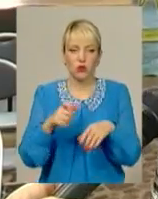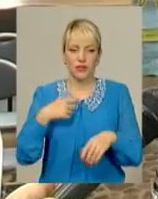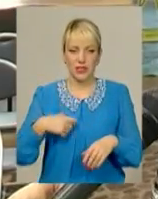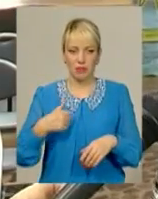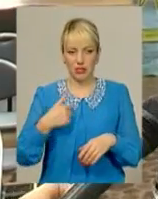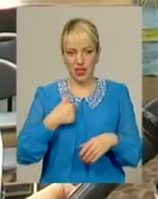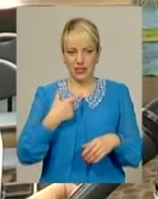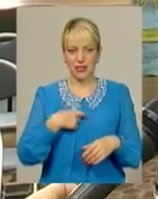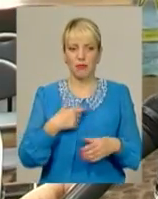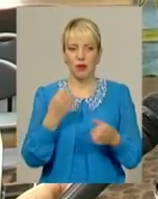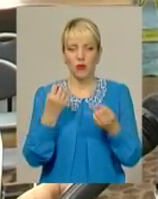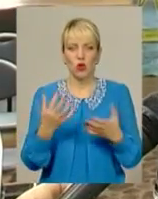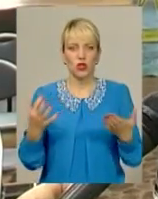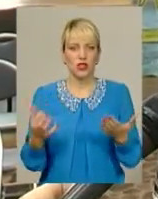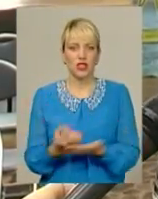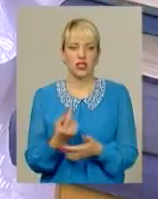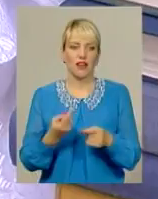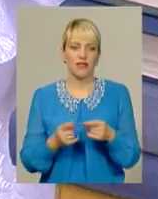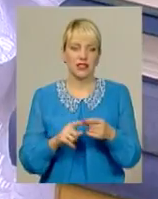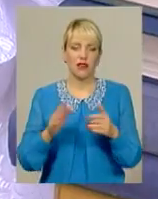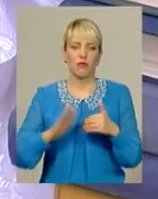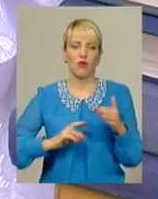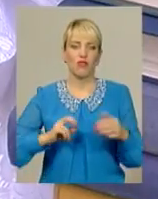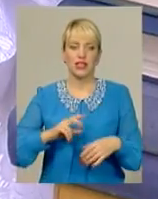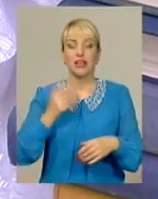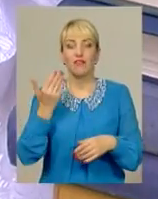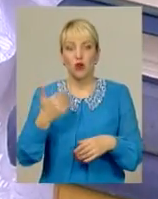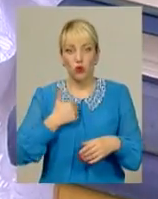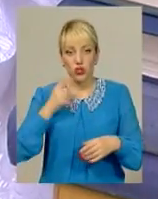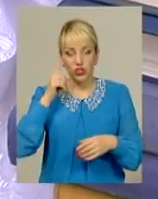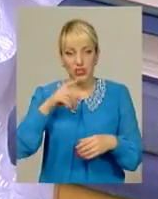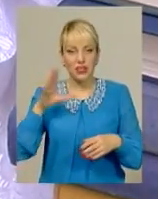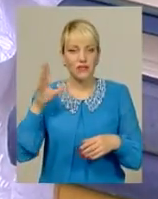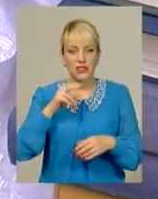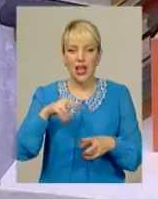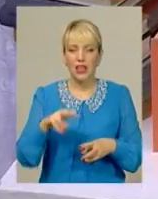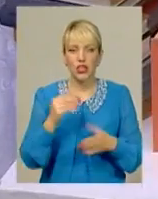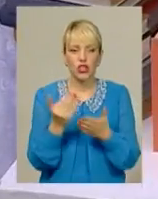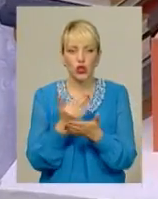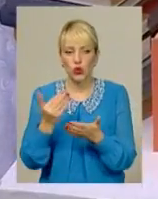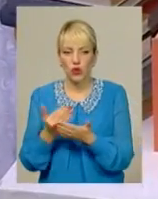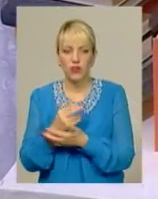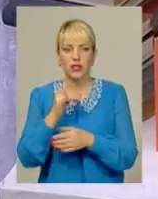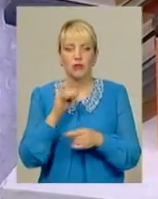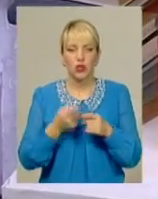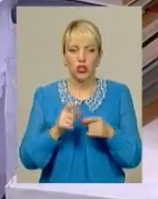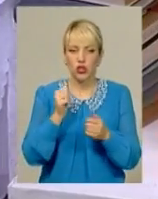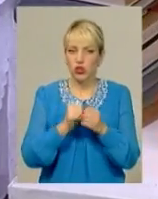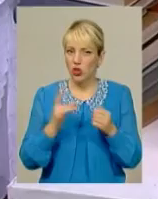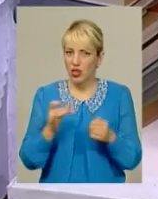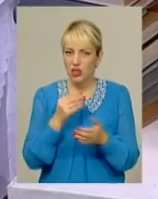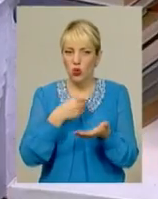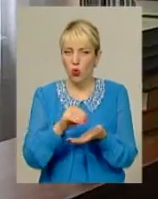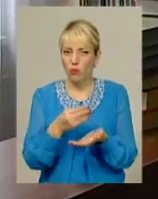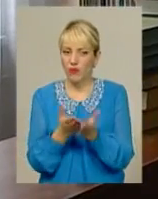От я себе просто знайшла в цій професії. Ви хочете бути в курсі усіх літературних новинок. Проте щораз купувати нові